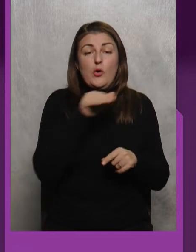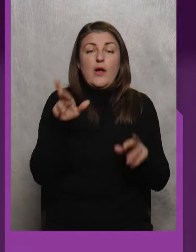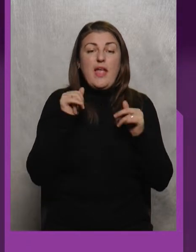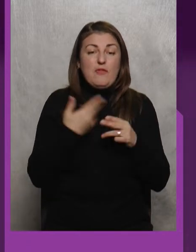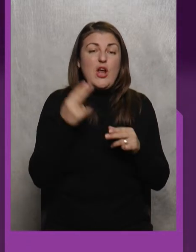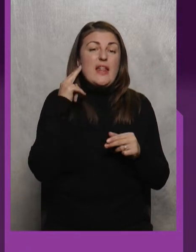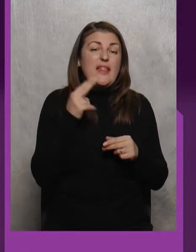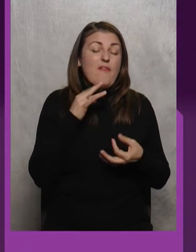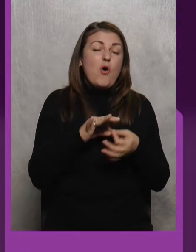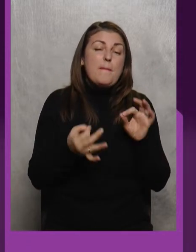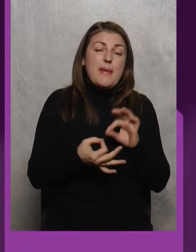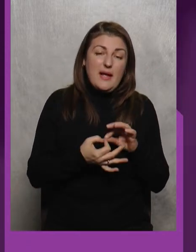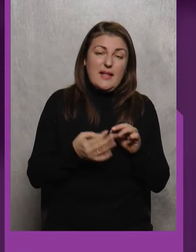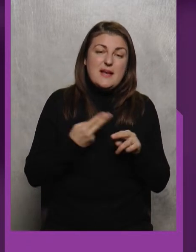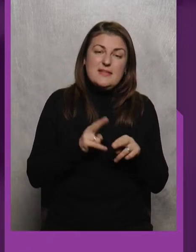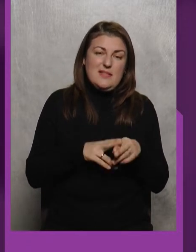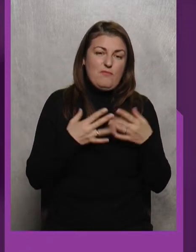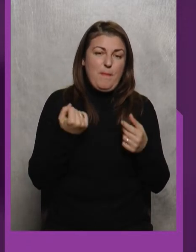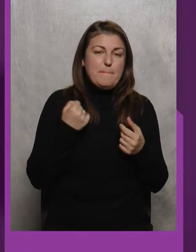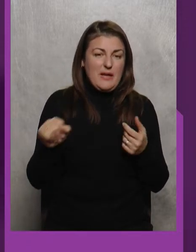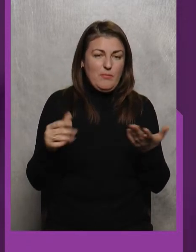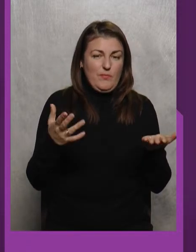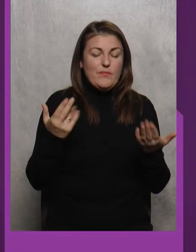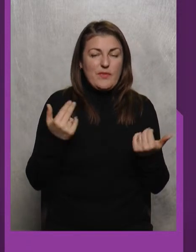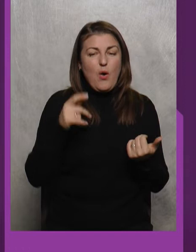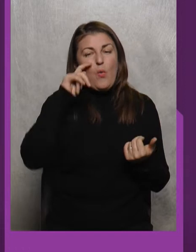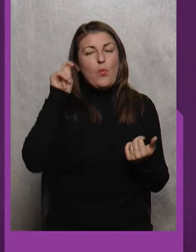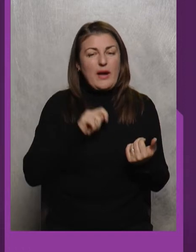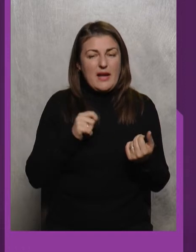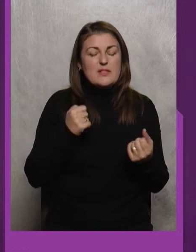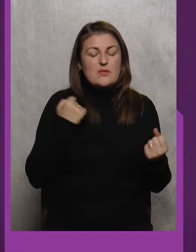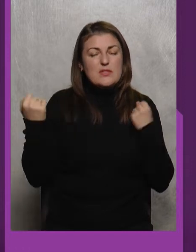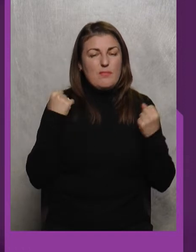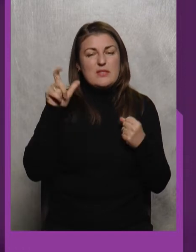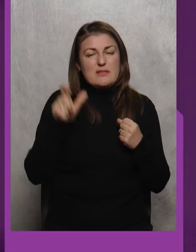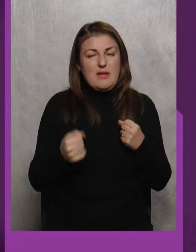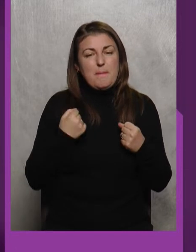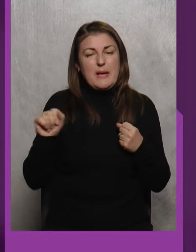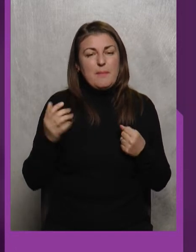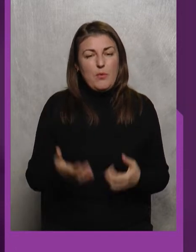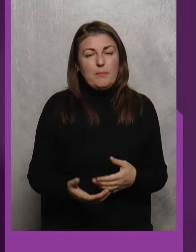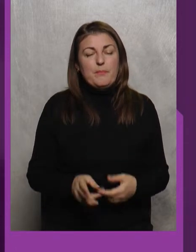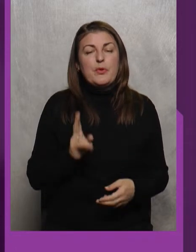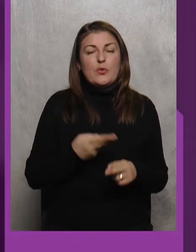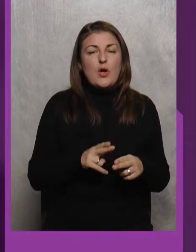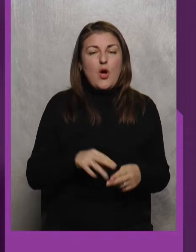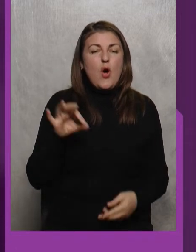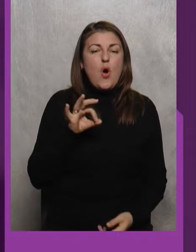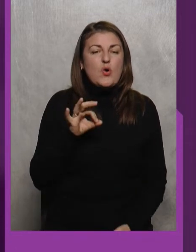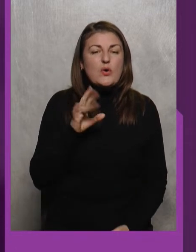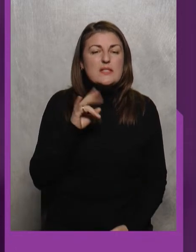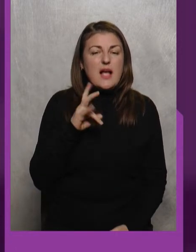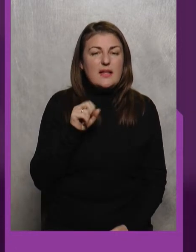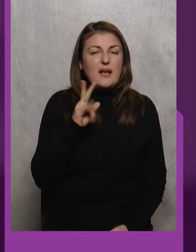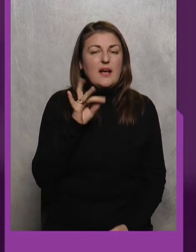ДЕФ Олімпіада, так, це перемога Так, української спортсменки Хто це? Оксана Кравченко,